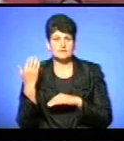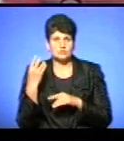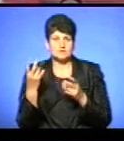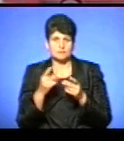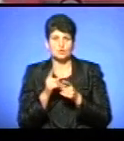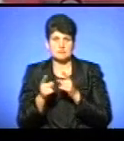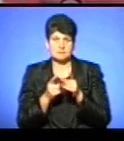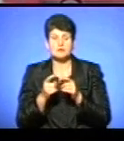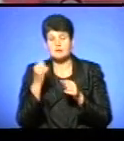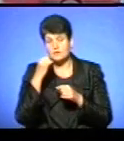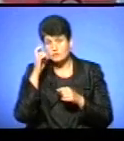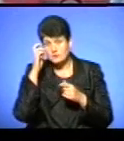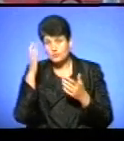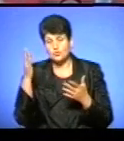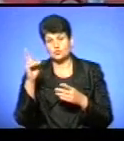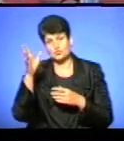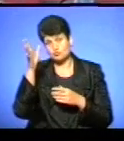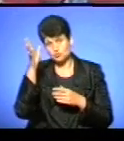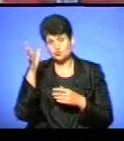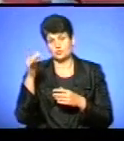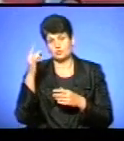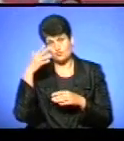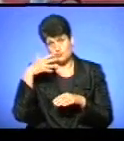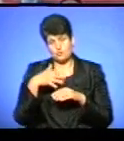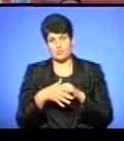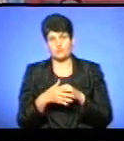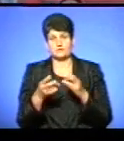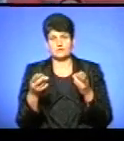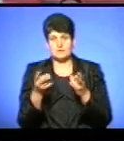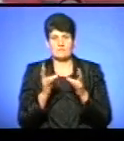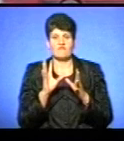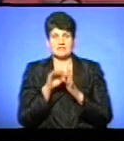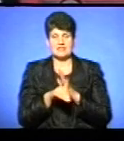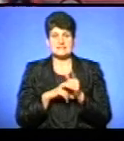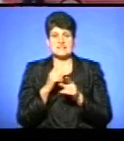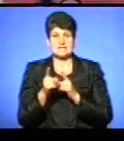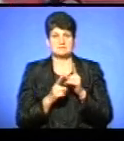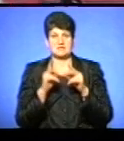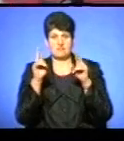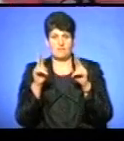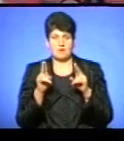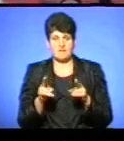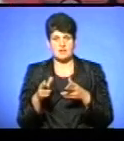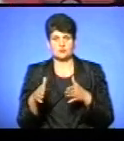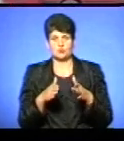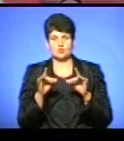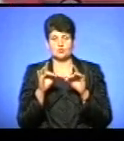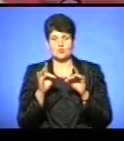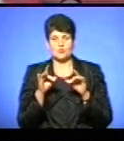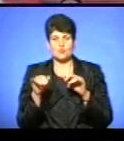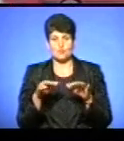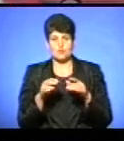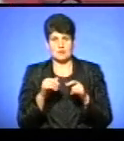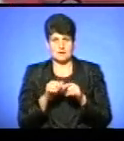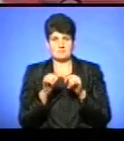змінити. Слава Богу, там хтось мудрий додумався, що нарешті внести зміни в правил дорожнього руху і відвищити штрафи.